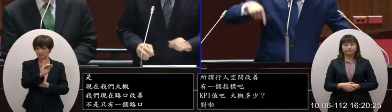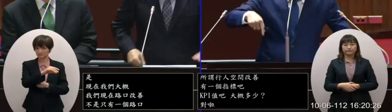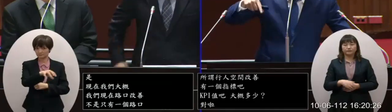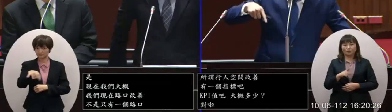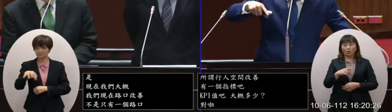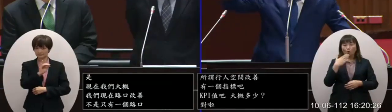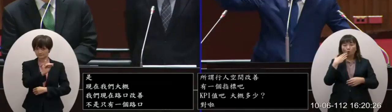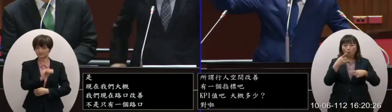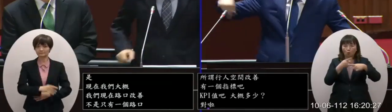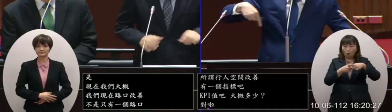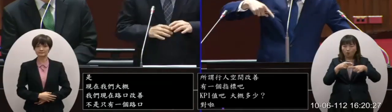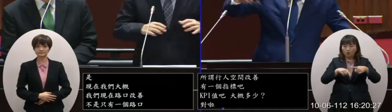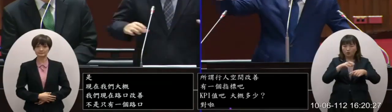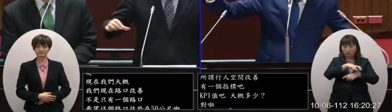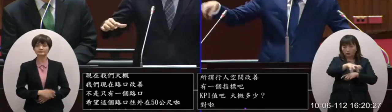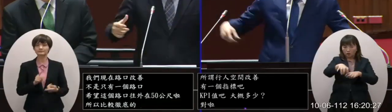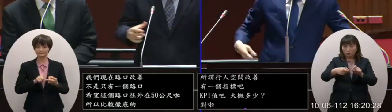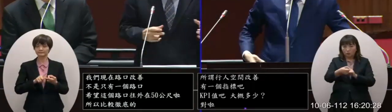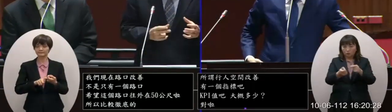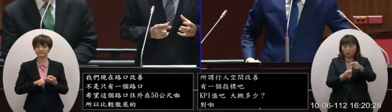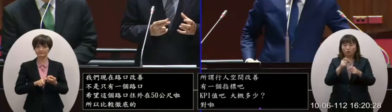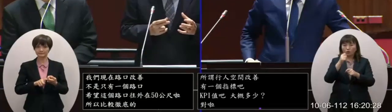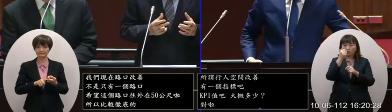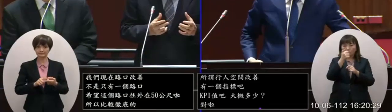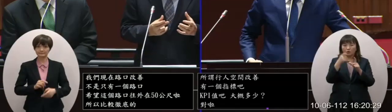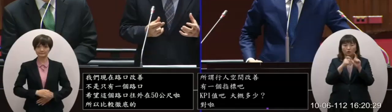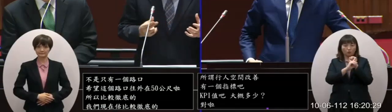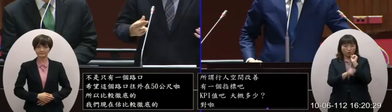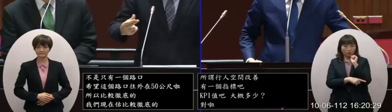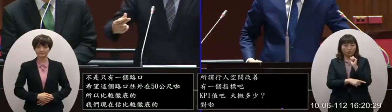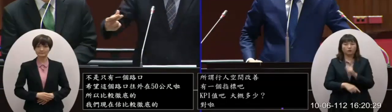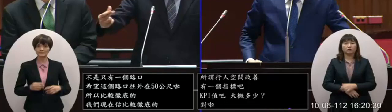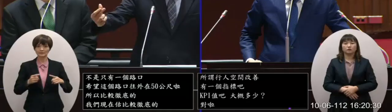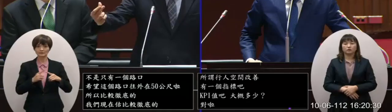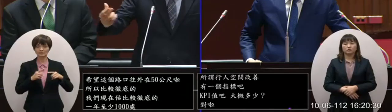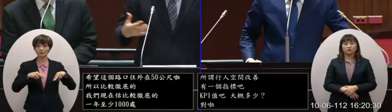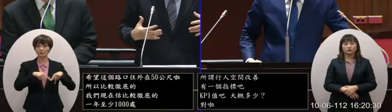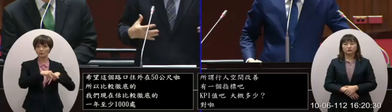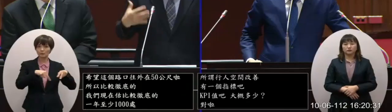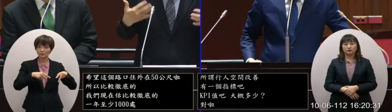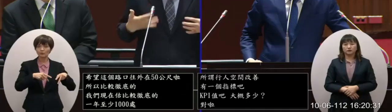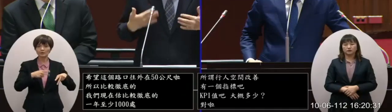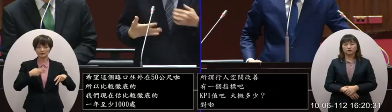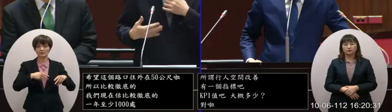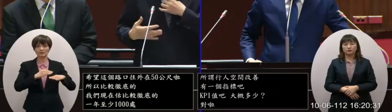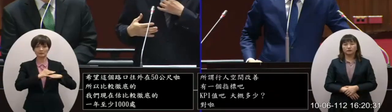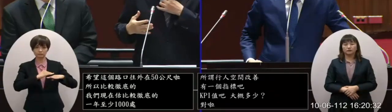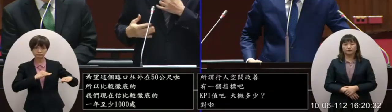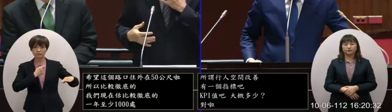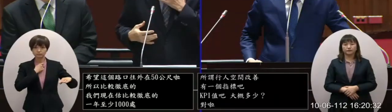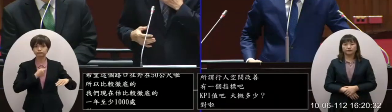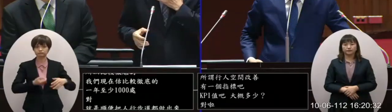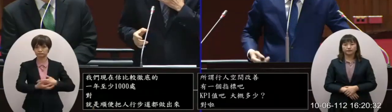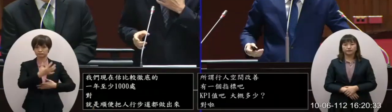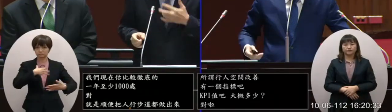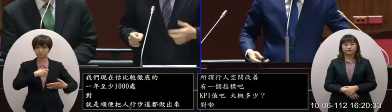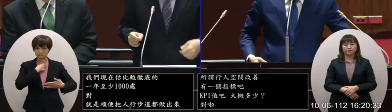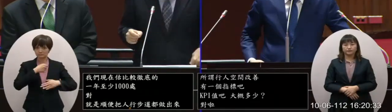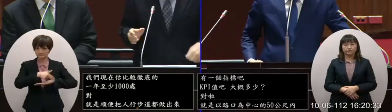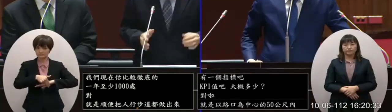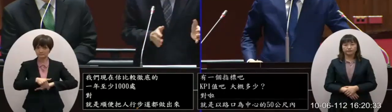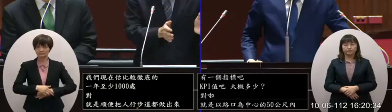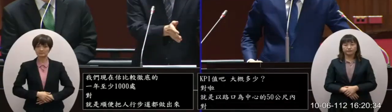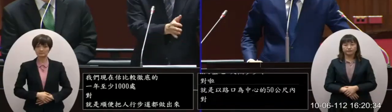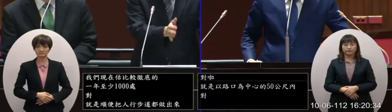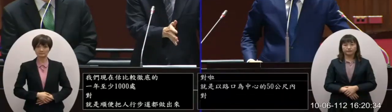就是以路口為中心的五十公尺內對就是把那個人行步道都做出來這個是我們目前的這個想法所以這